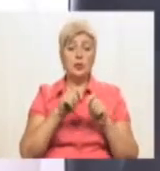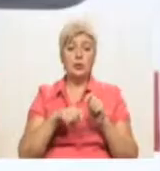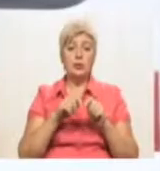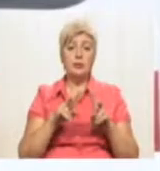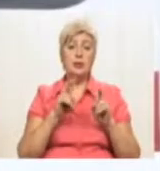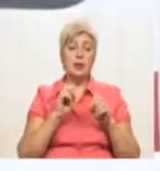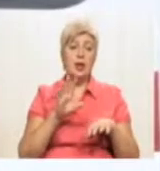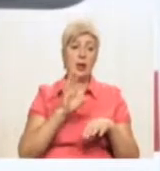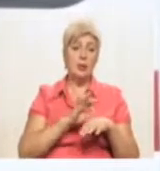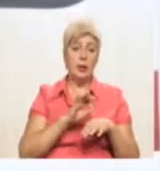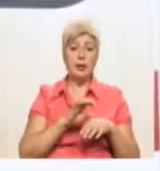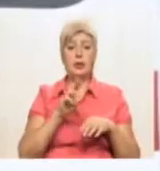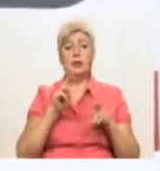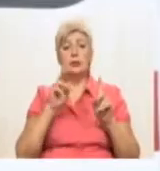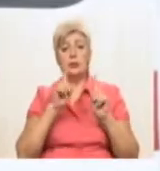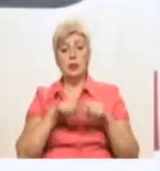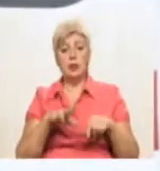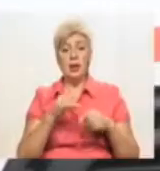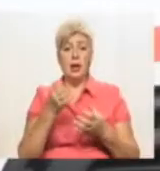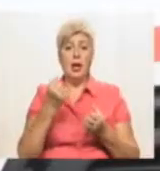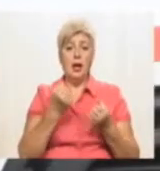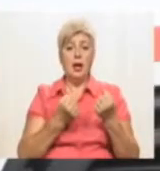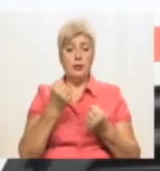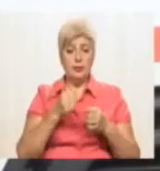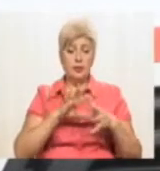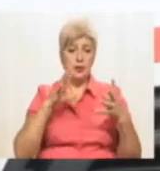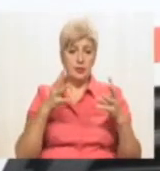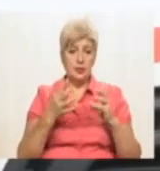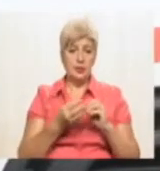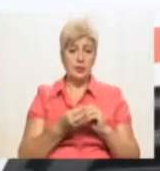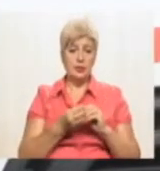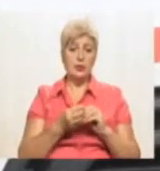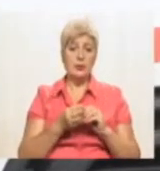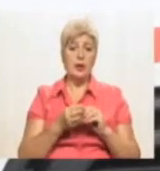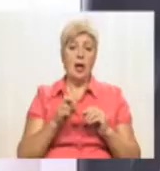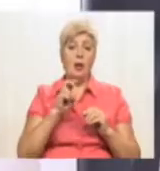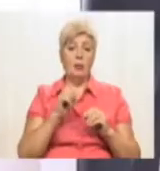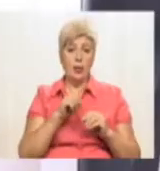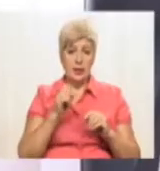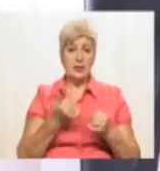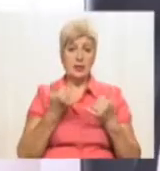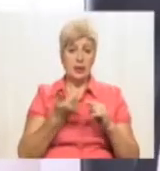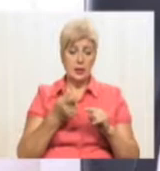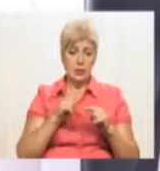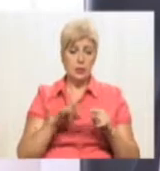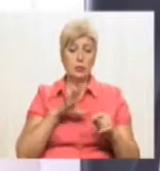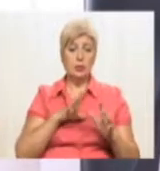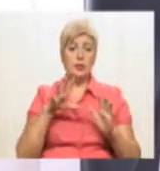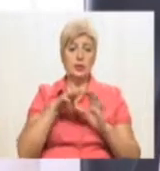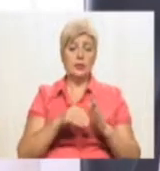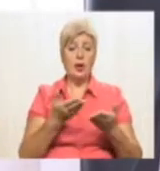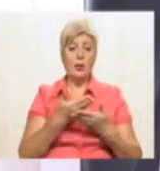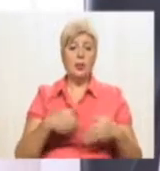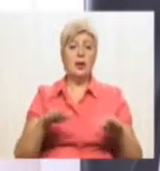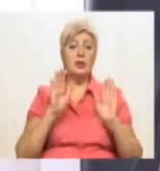пальне, так і автівки в цілому. Тобто база для цього була закладена. Ми лише,